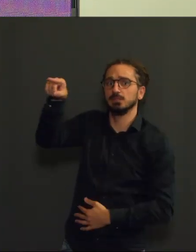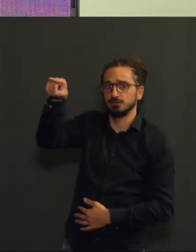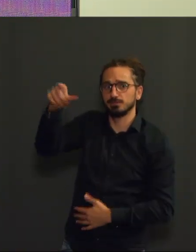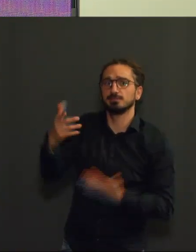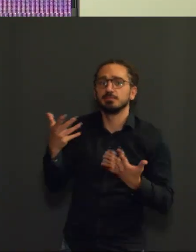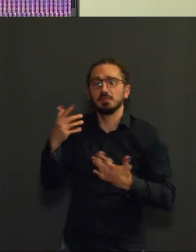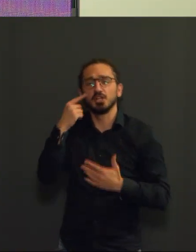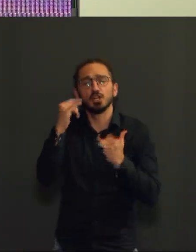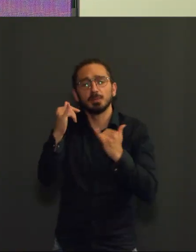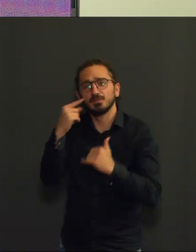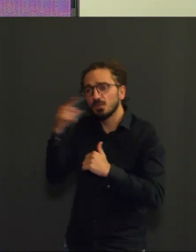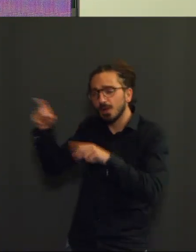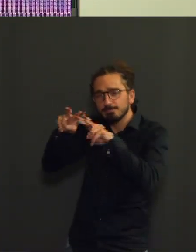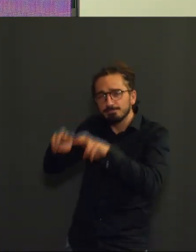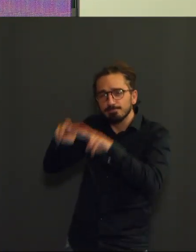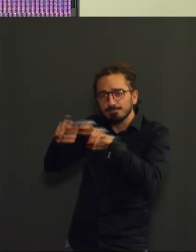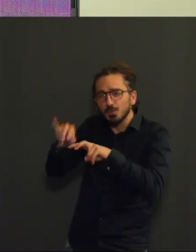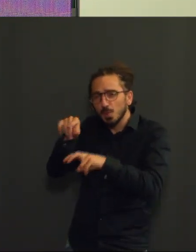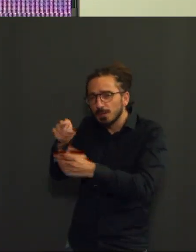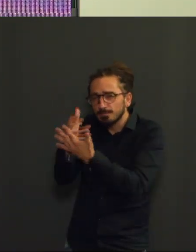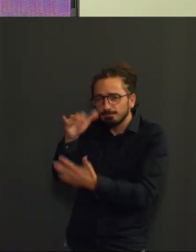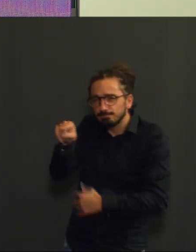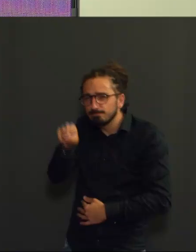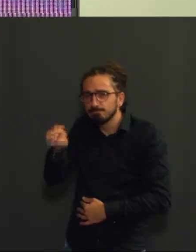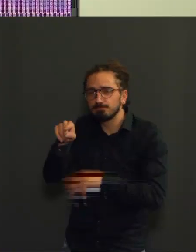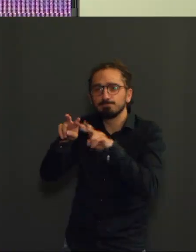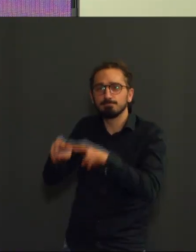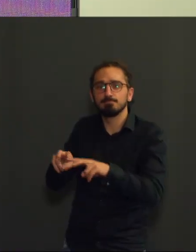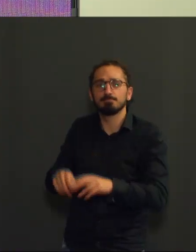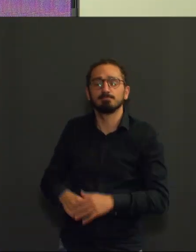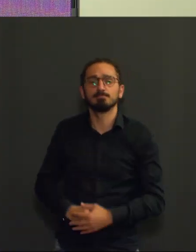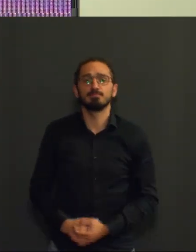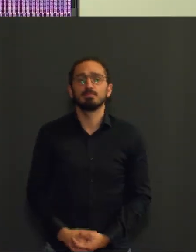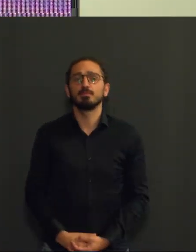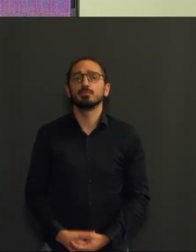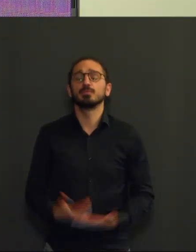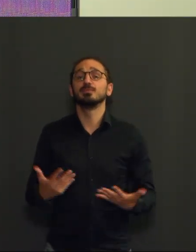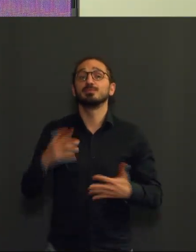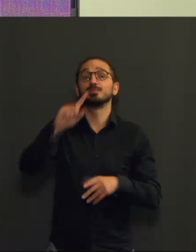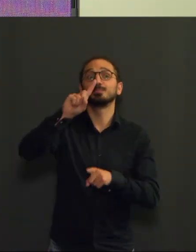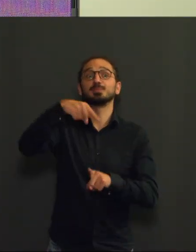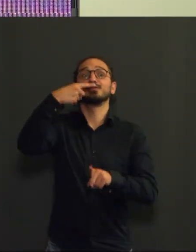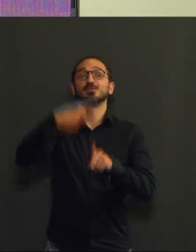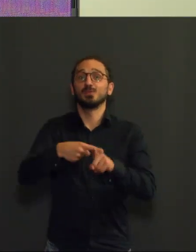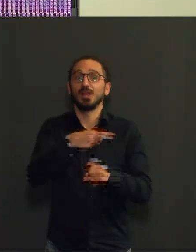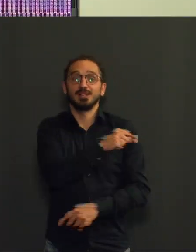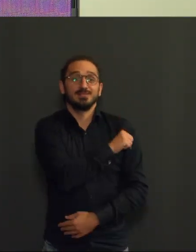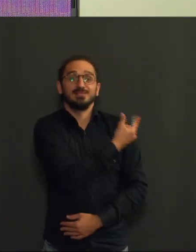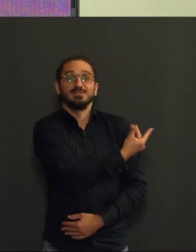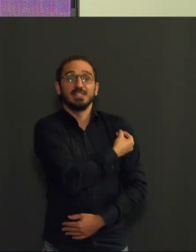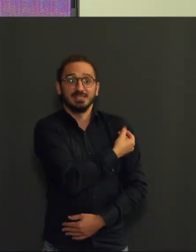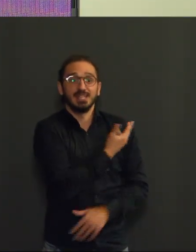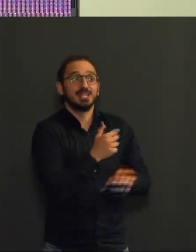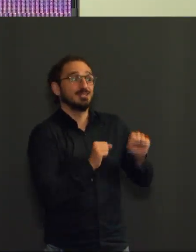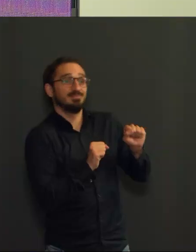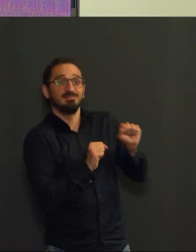anglaise, on a une protection partielle après une première dose, mais qu'elle est moins forte qu'après deux doses et qu'elle est surtout